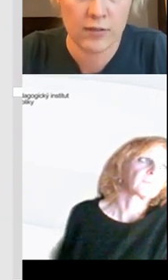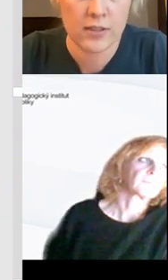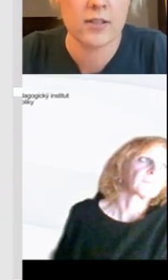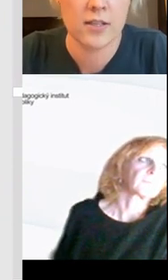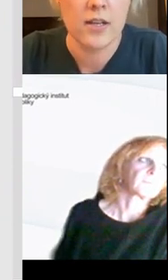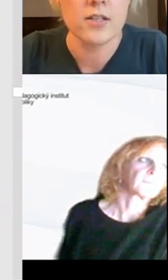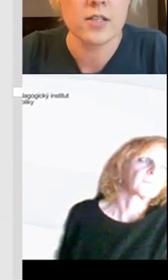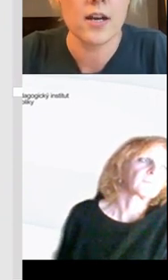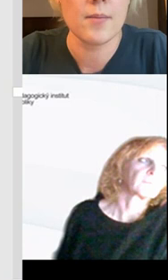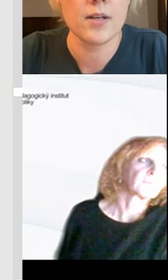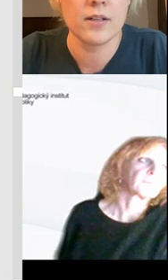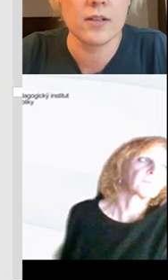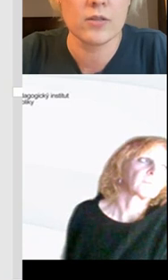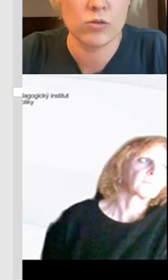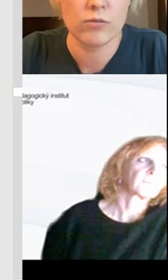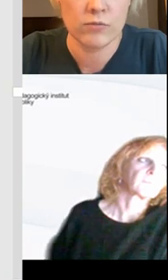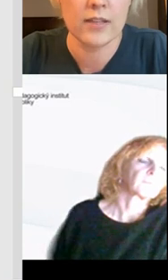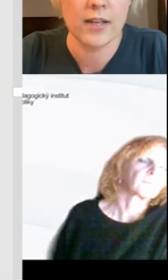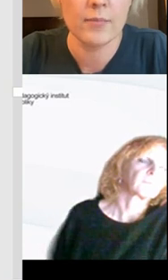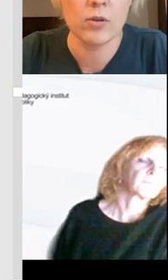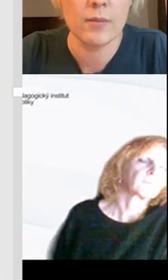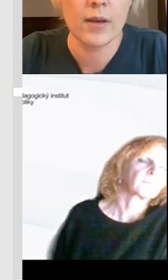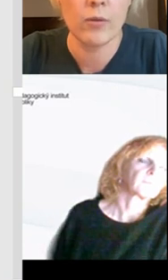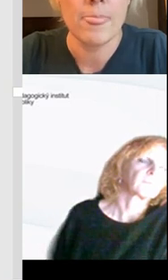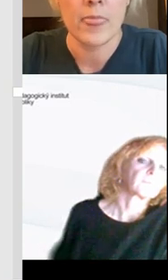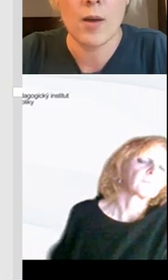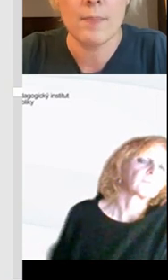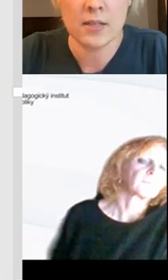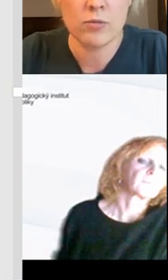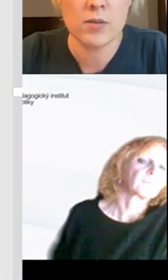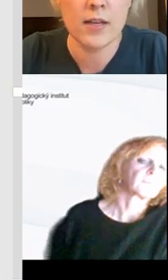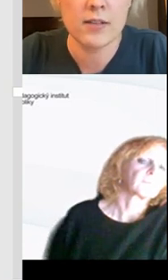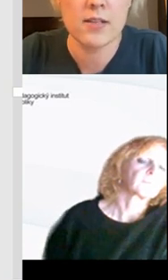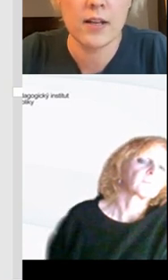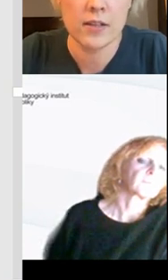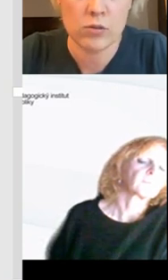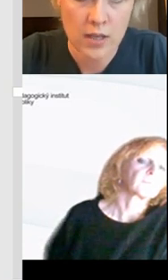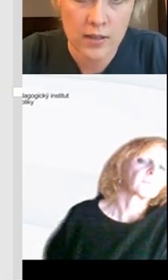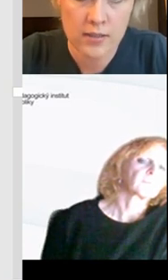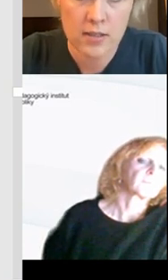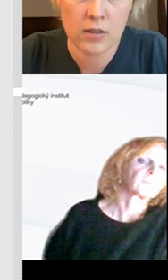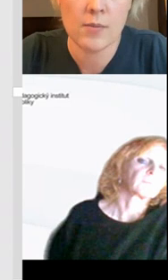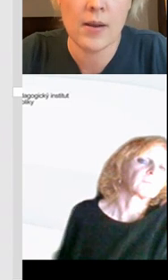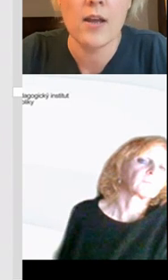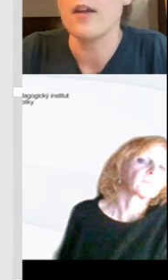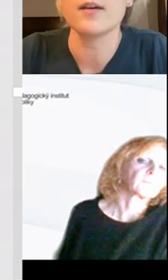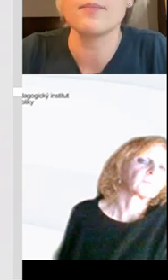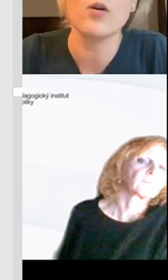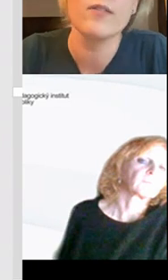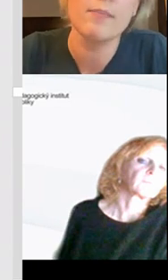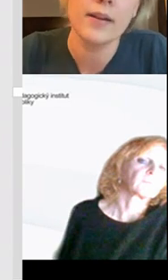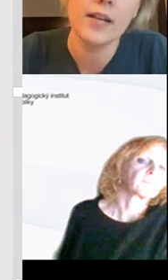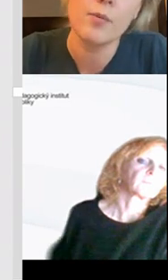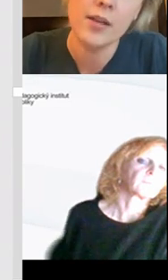kterém v rychlosti ve zkratce říkám, co je tělem toho e-mailu. No a pak samozřejmě sdílení na sociálních sítích, to znamená,